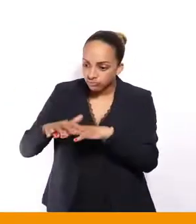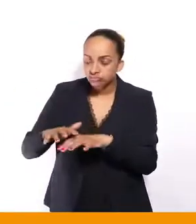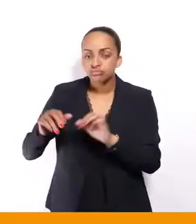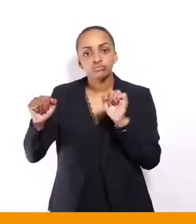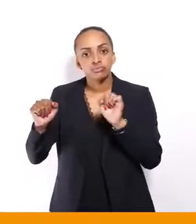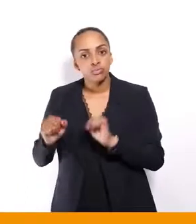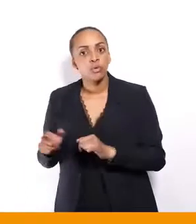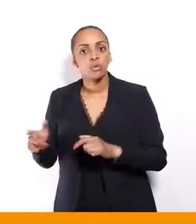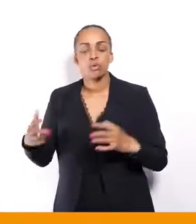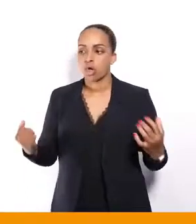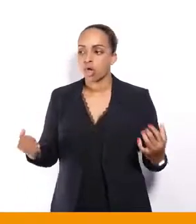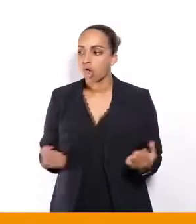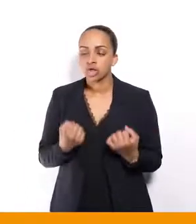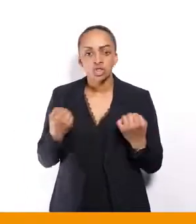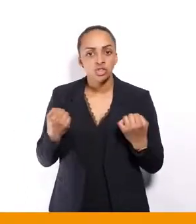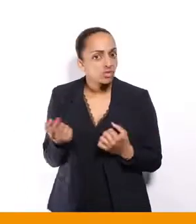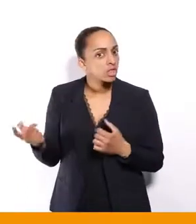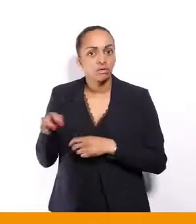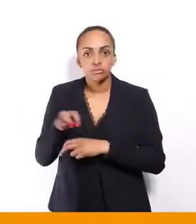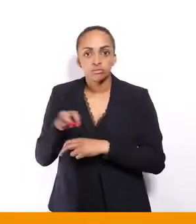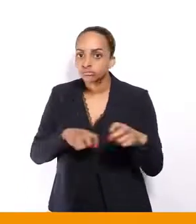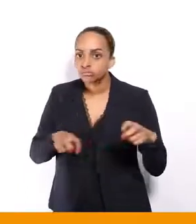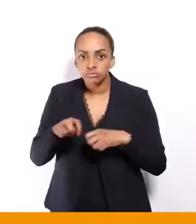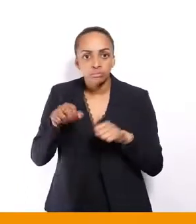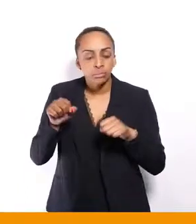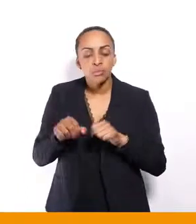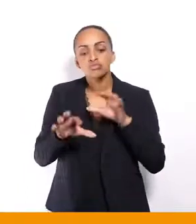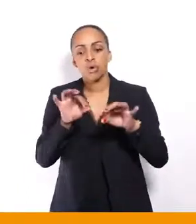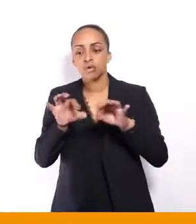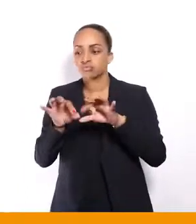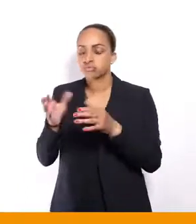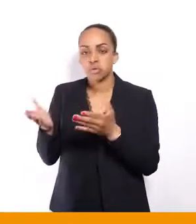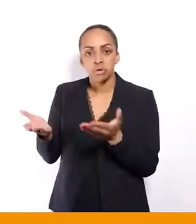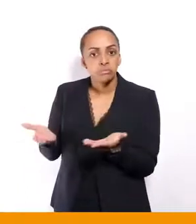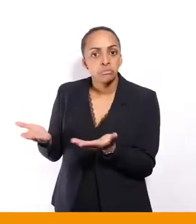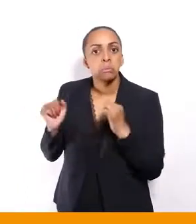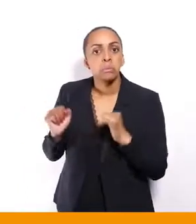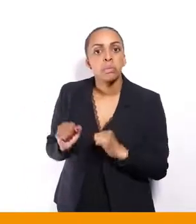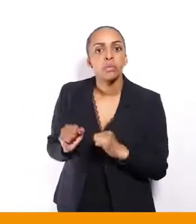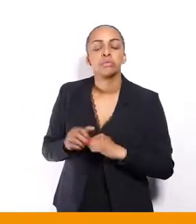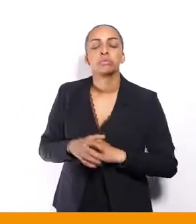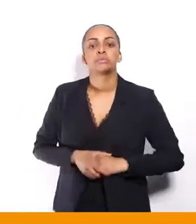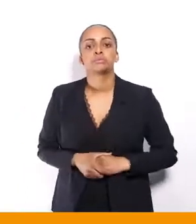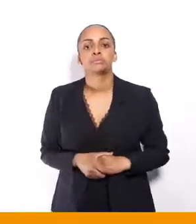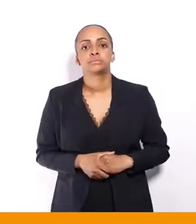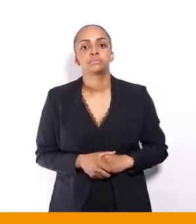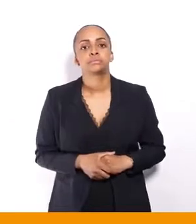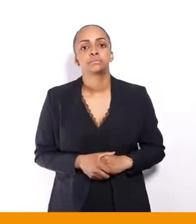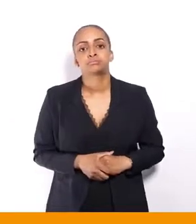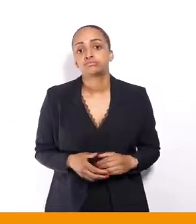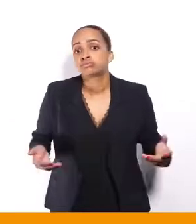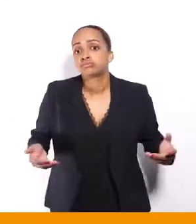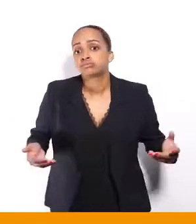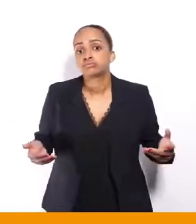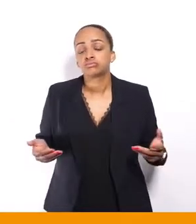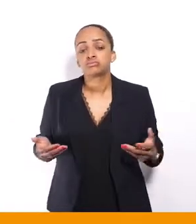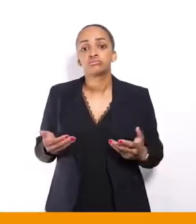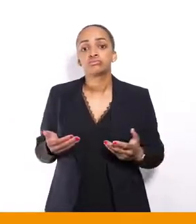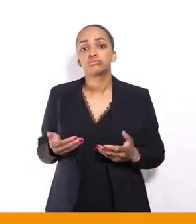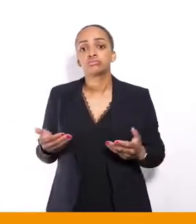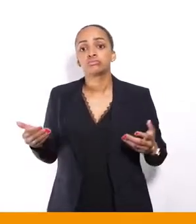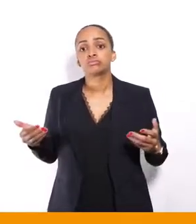activités qu'ils ont envie de mener. Voilà, pour moi, ça me paraît être